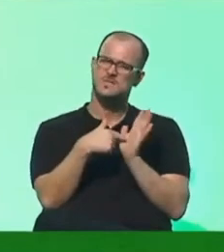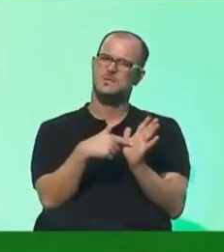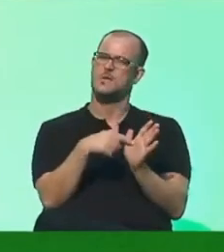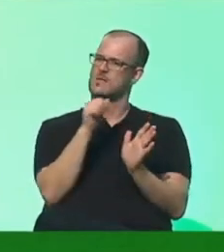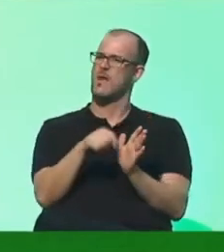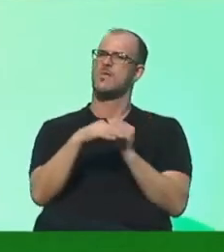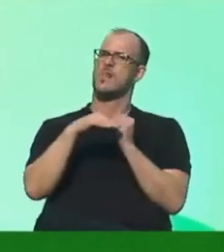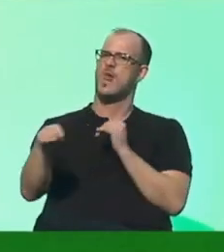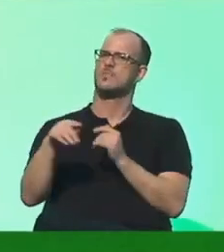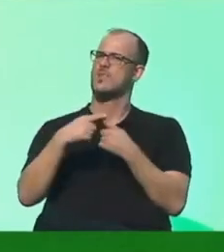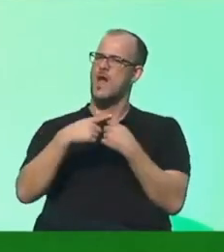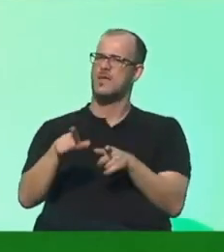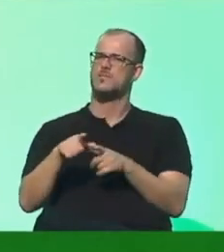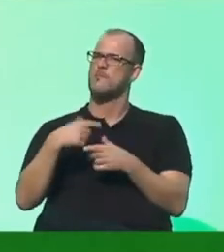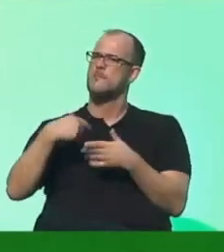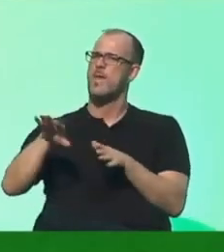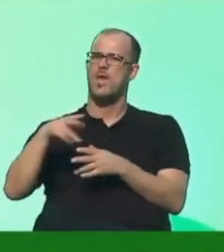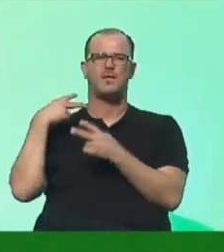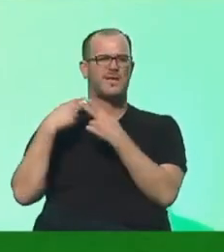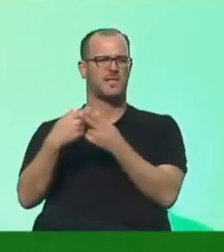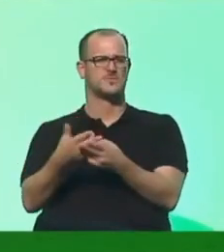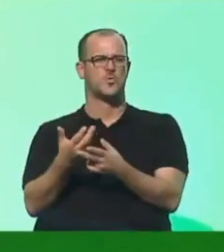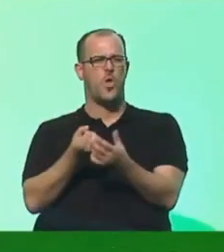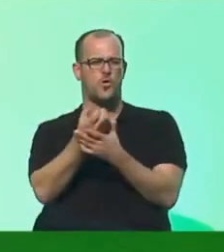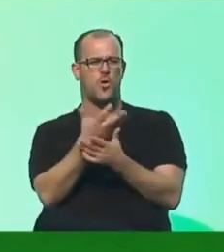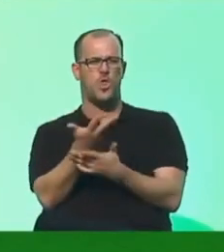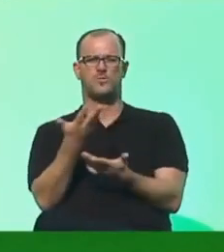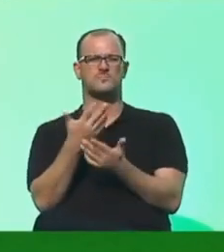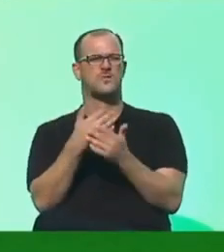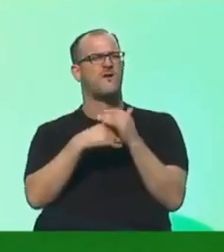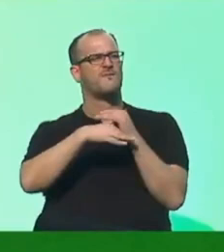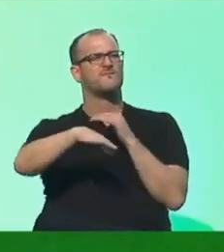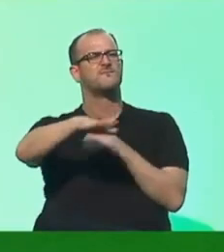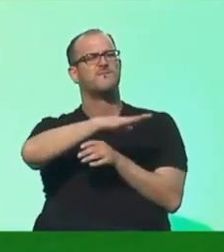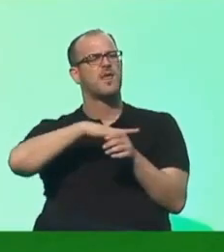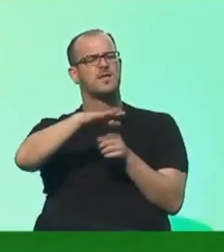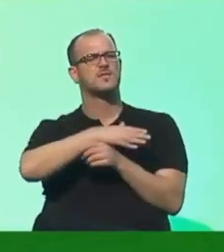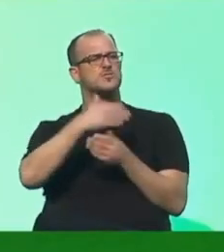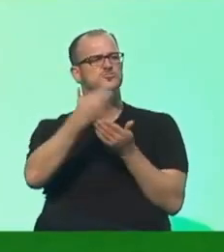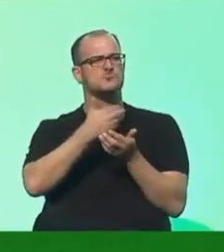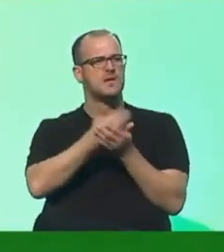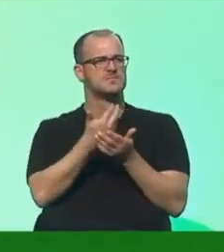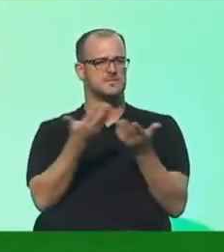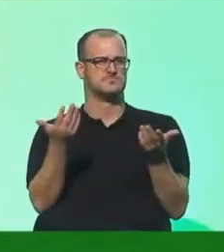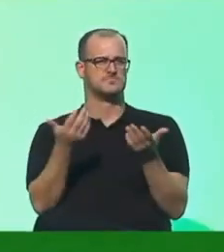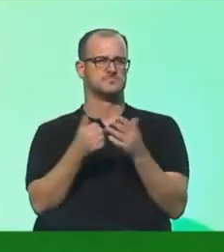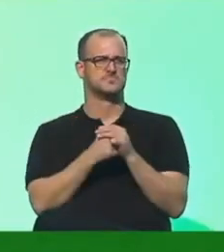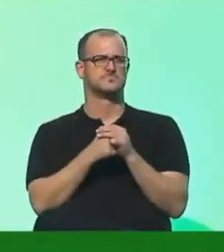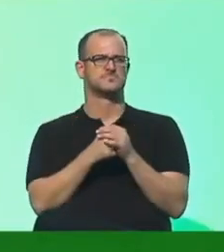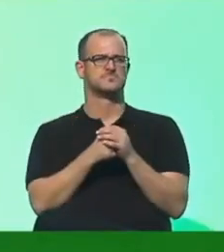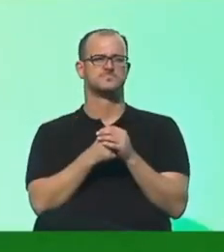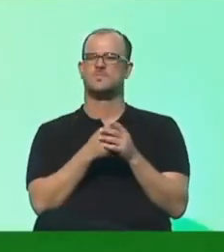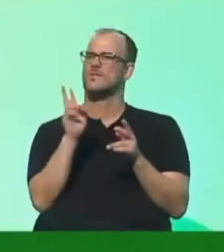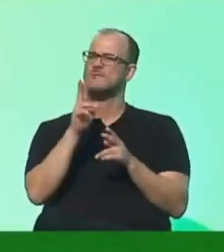auf dem Land anders wohnen, mehr Generationen, ökologisch, dem Flächensparsamkeitsprinzip unterliegend. Die, die in den